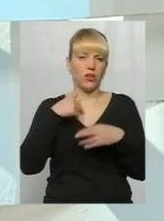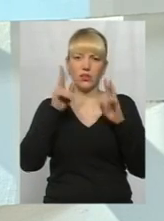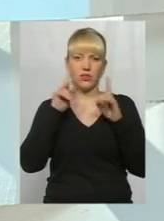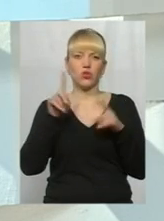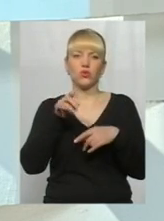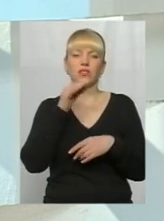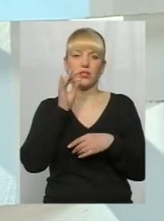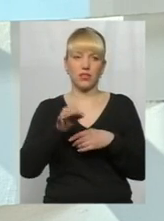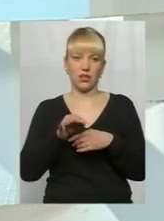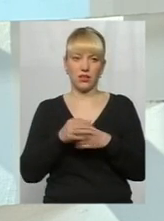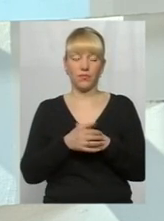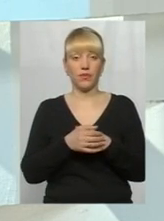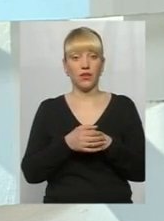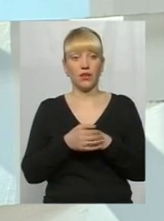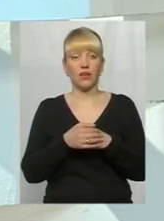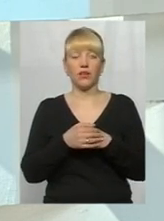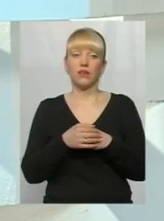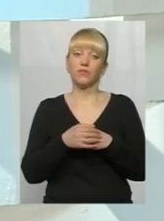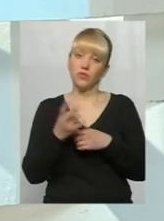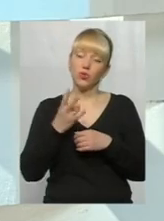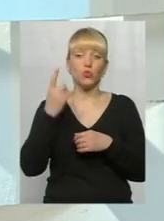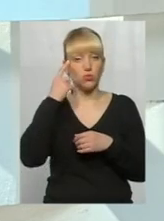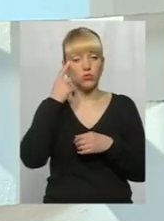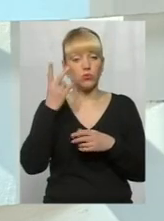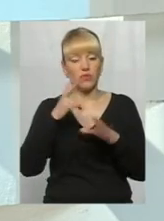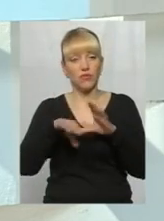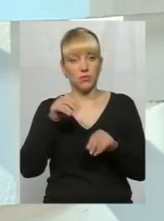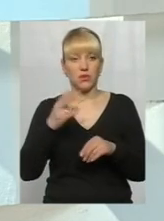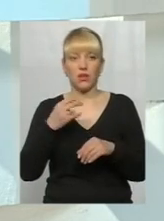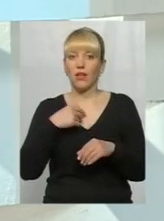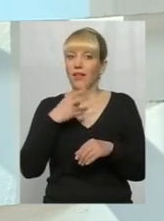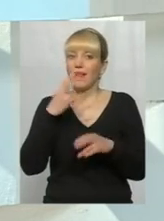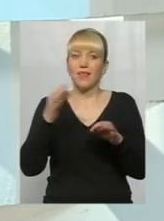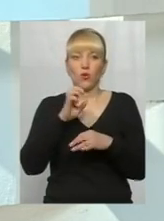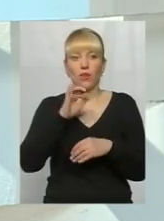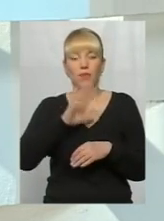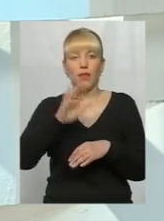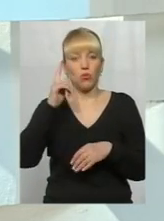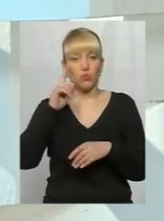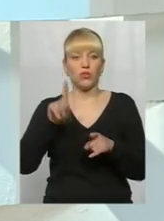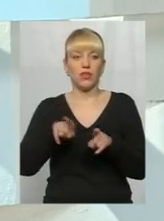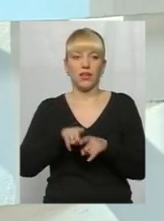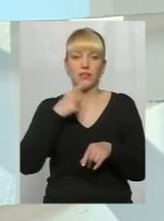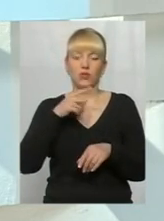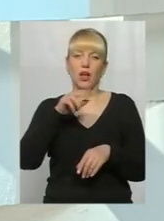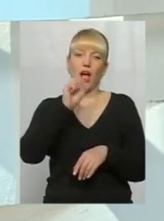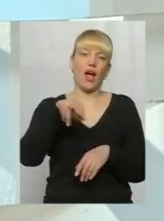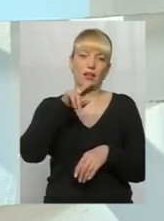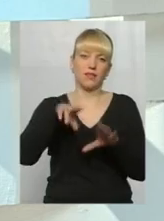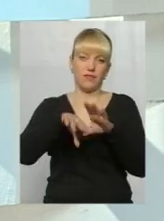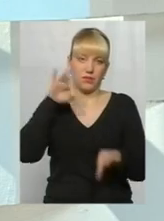що сказати. Ну, ну, визначайся, треба визначатися. Ну, навіть ніколи не подумав би, що таке скажу. Пекло вибираю.